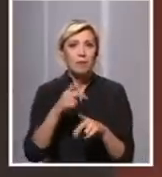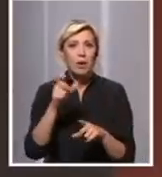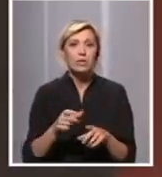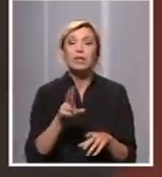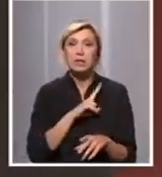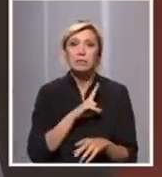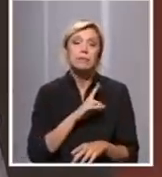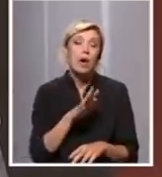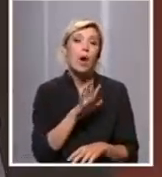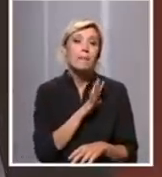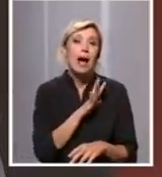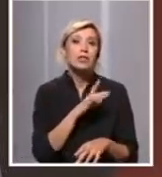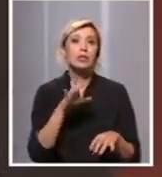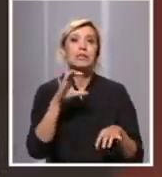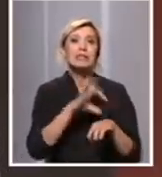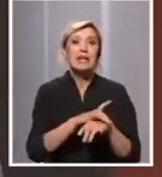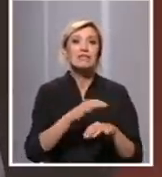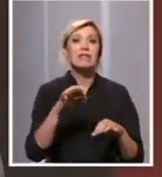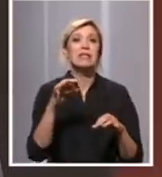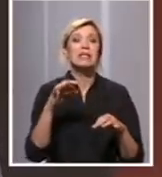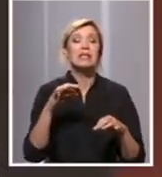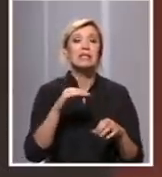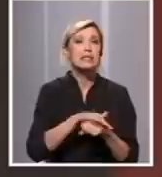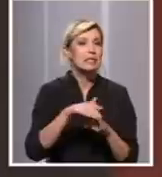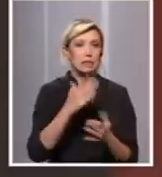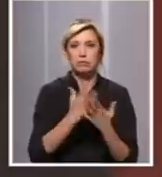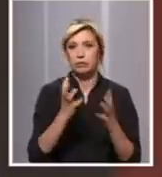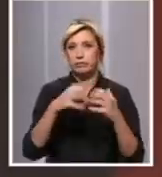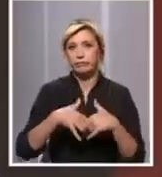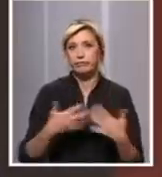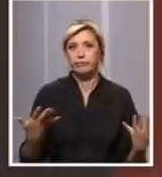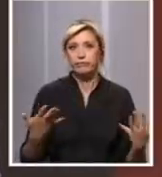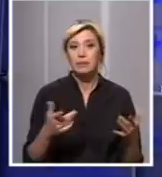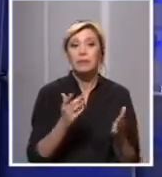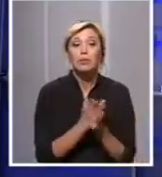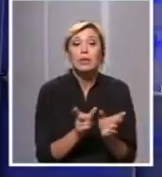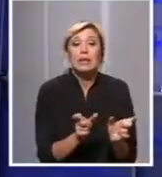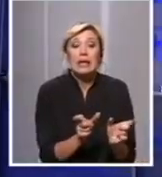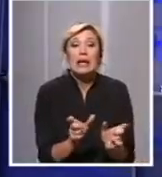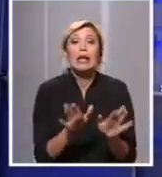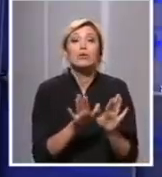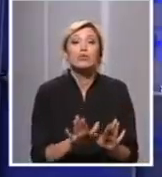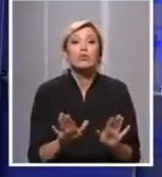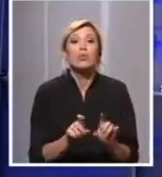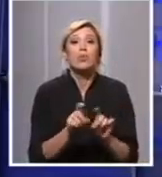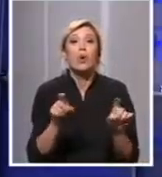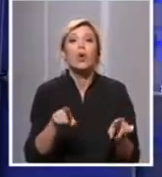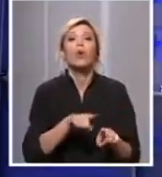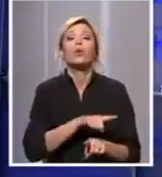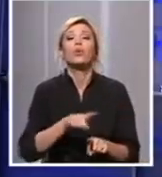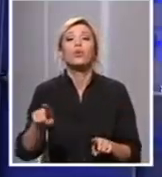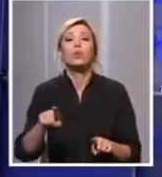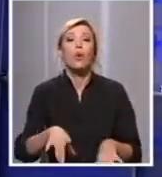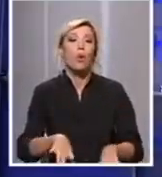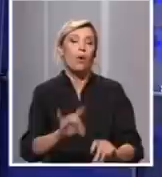zdravstveni sistem. Usporavanjem epidemije do momenta dok se ne pronađe vakcina. U ovom trenutku, profesor, kad to sigurno bolje zna